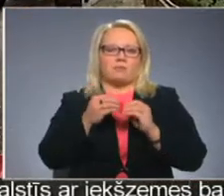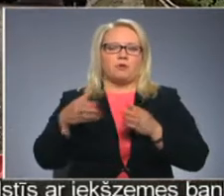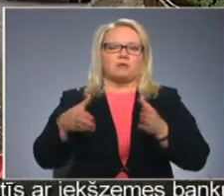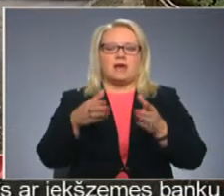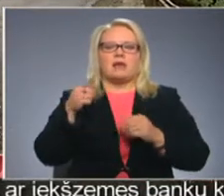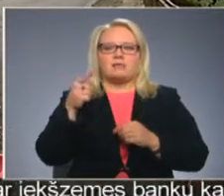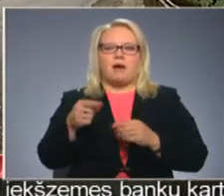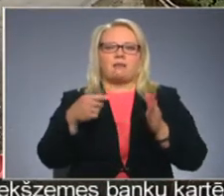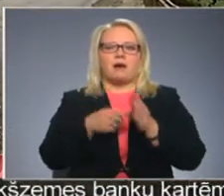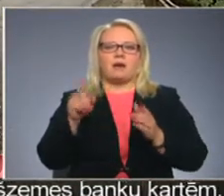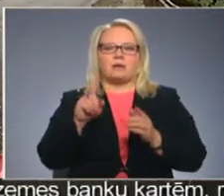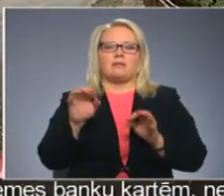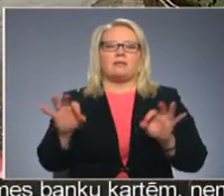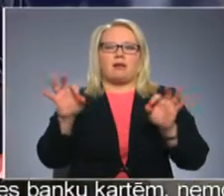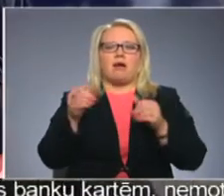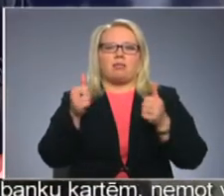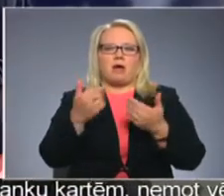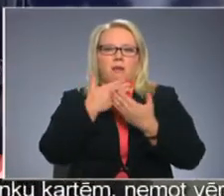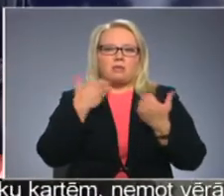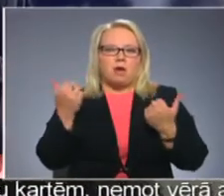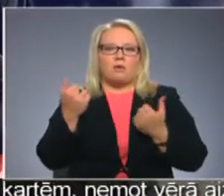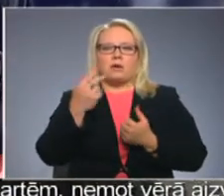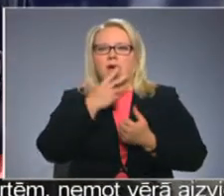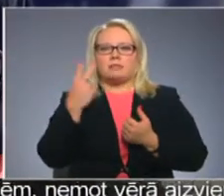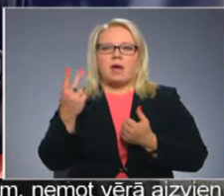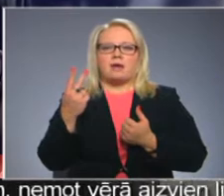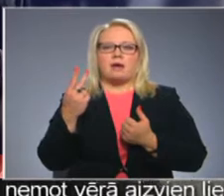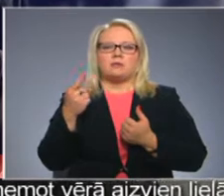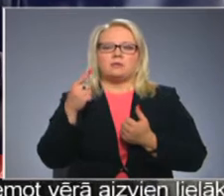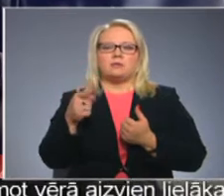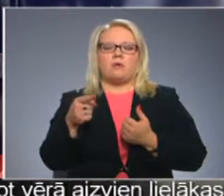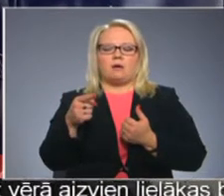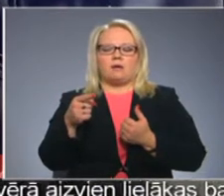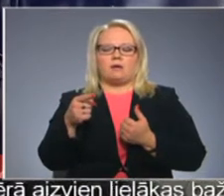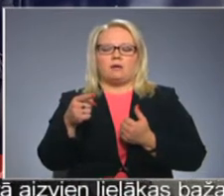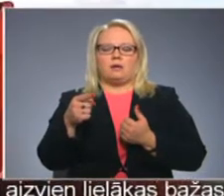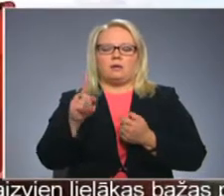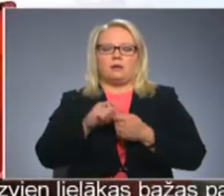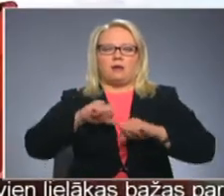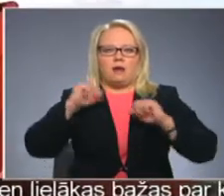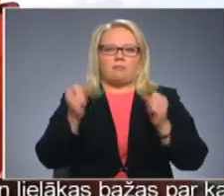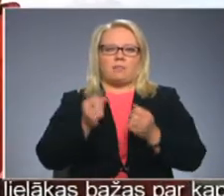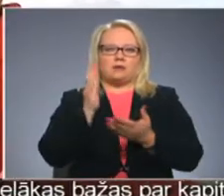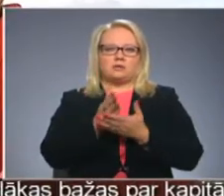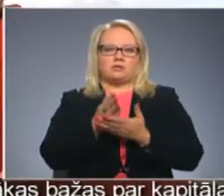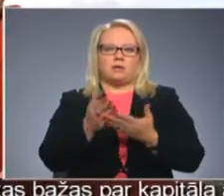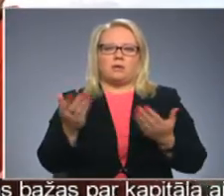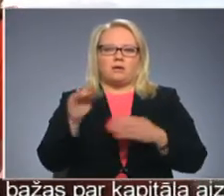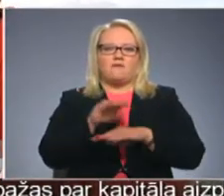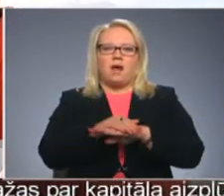kā viņi te ir, nekā labi. Kamēr jau neredz, ka uz galvas kaut kas krīt, tikmēr jau mizotika. Fakts, ka